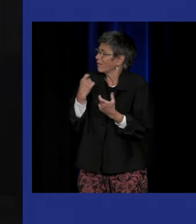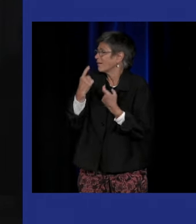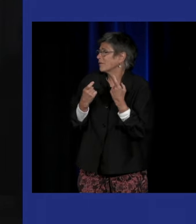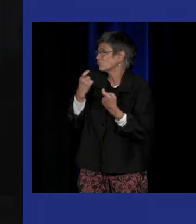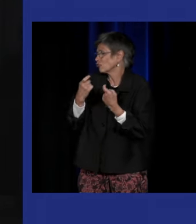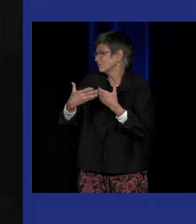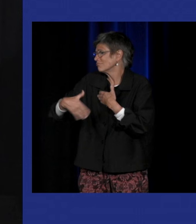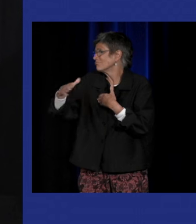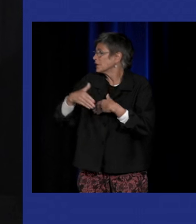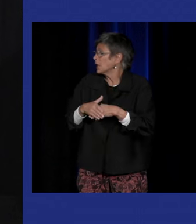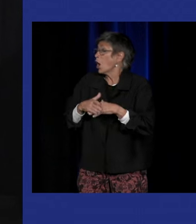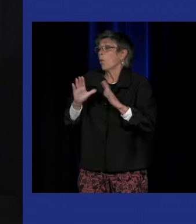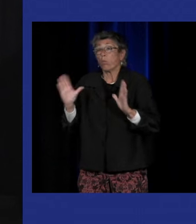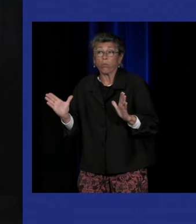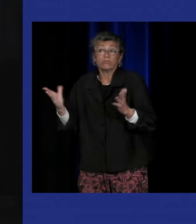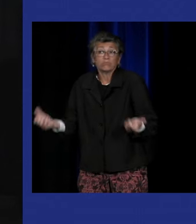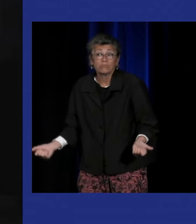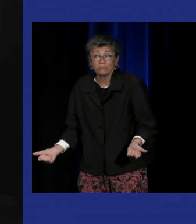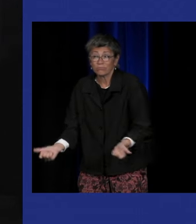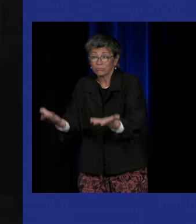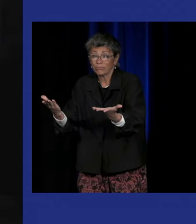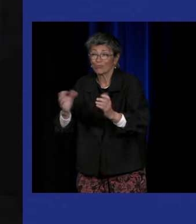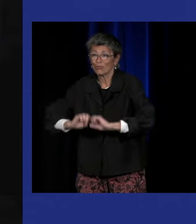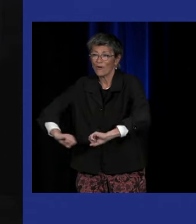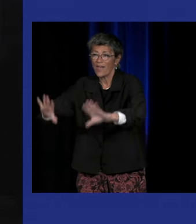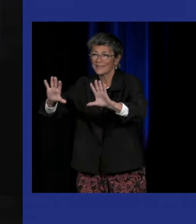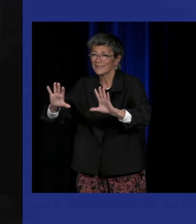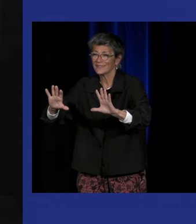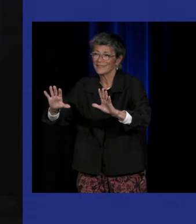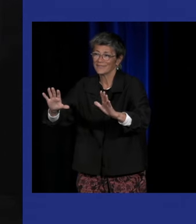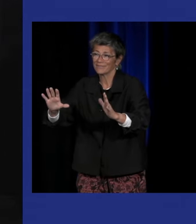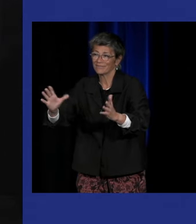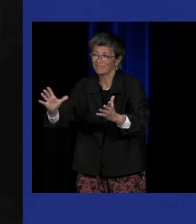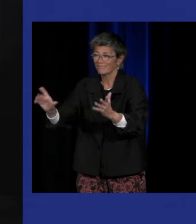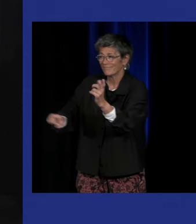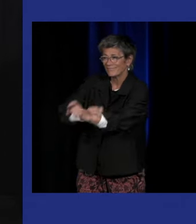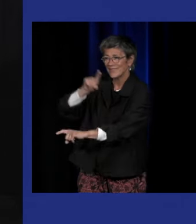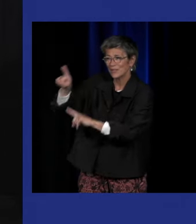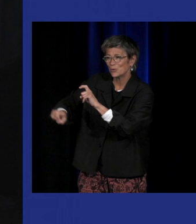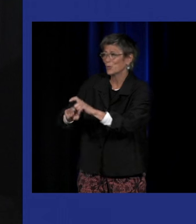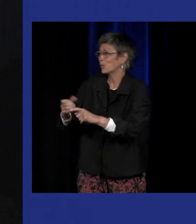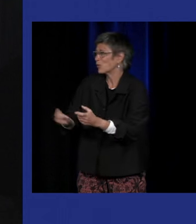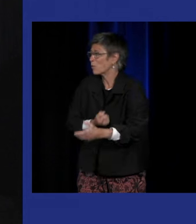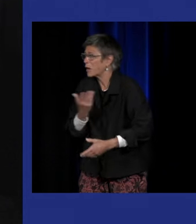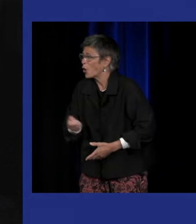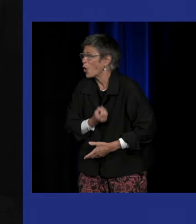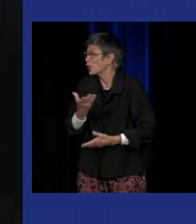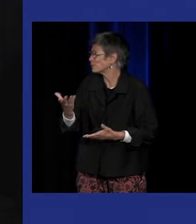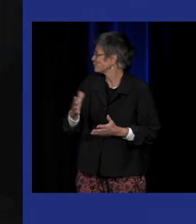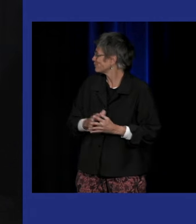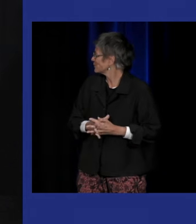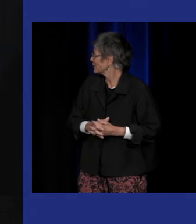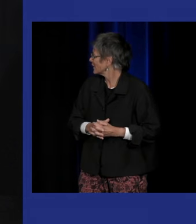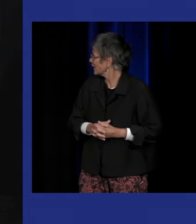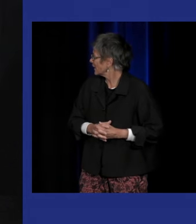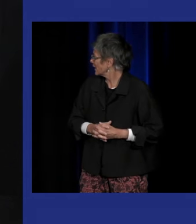important à poser mais voilà donc on vous laisse maintenant la parole pour que vous posez